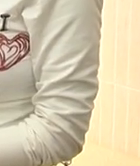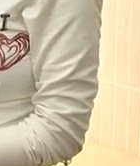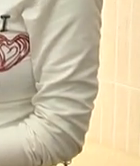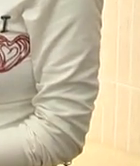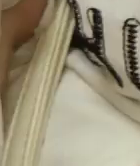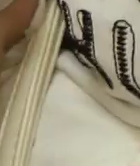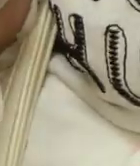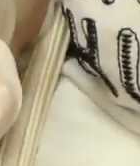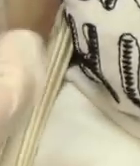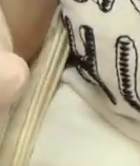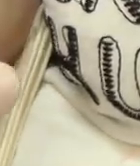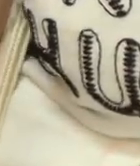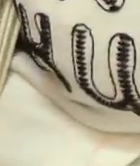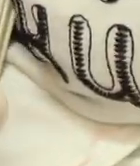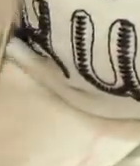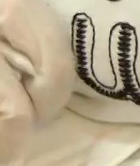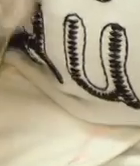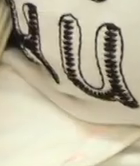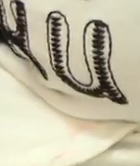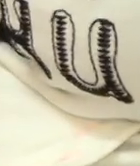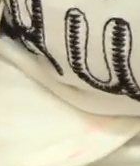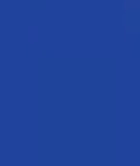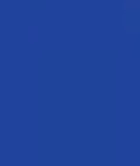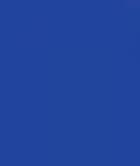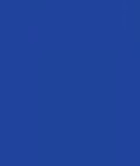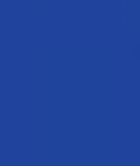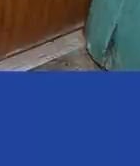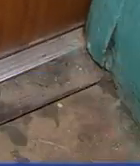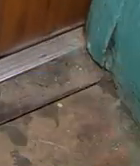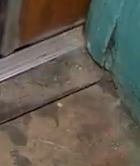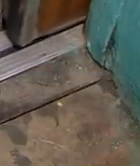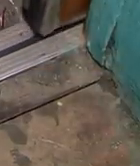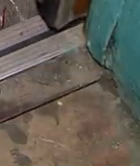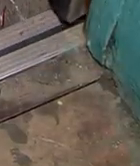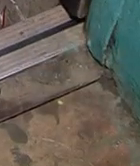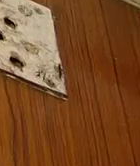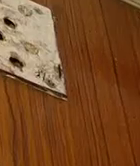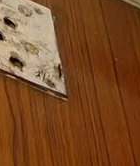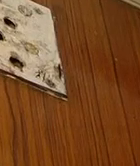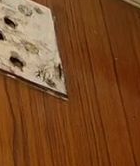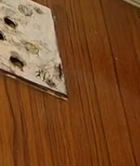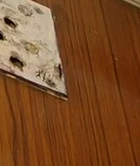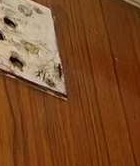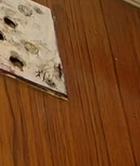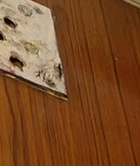кору шириться віничиною. Лікарі закликають робити щеплення. У Вінниці працює 800 аварійних ліфтів. Чому їх